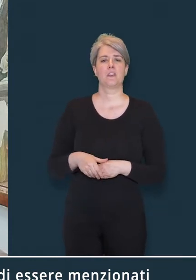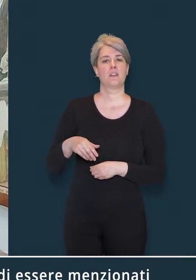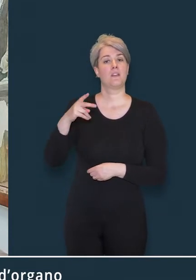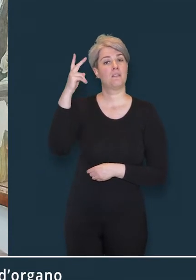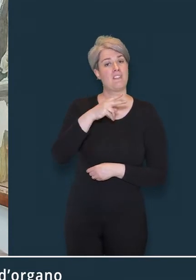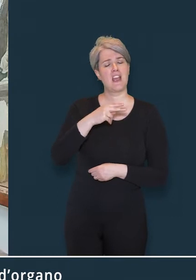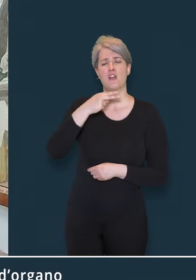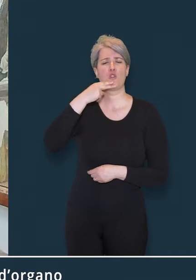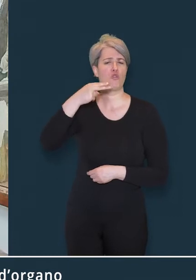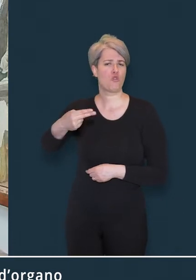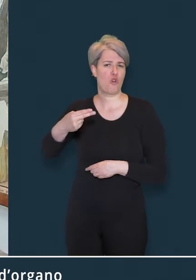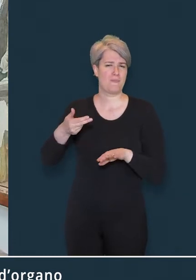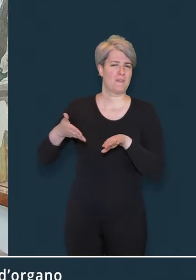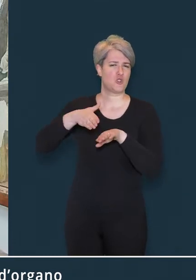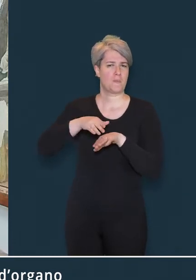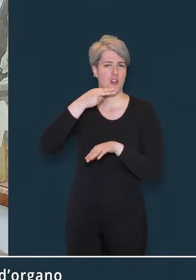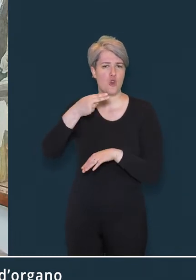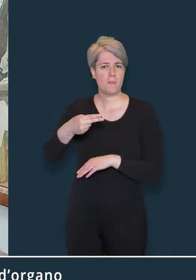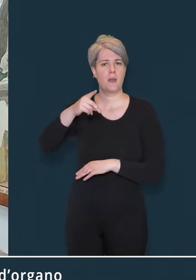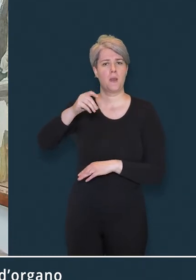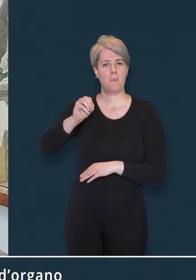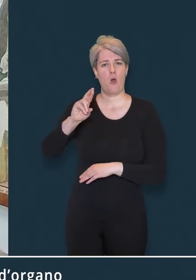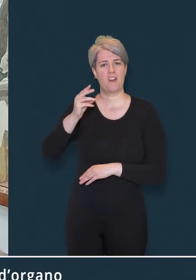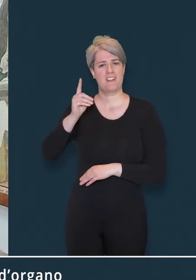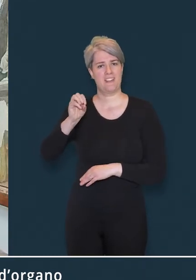detto il Pordenone